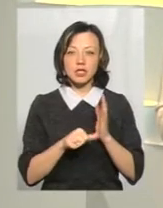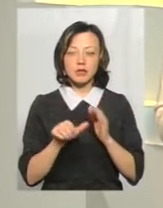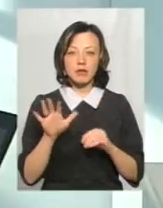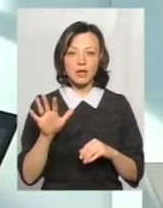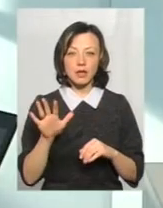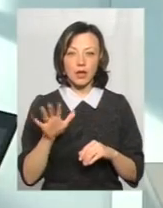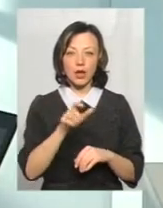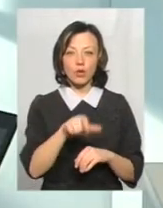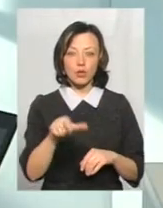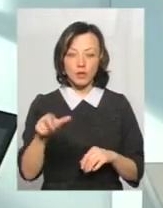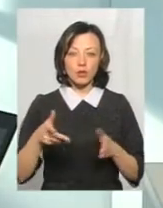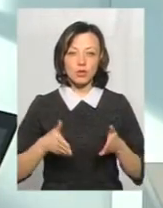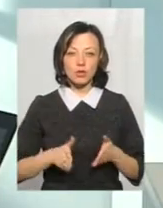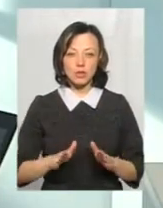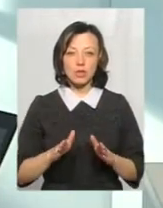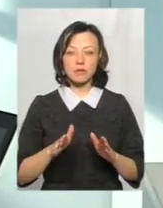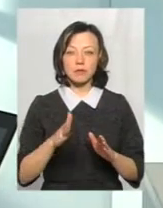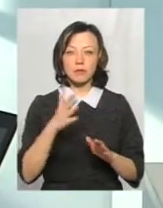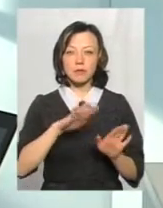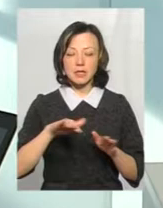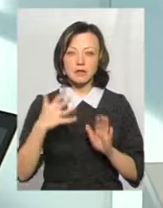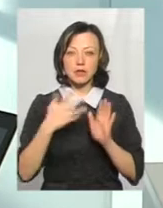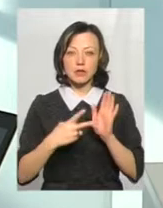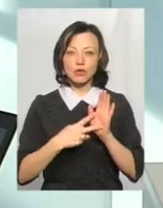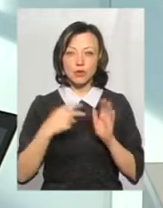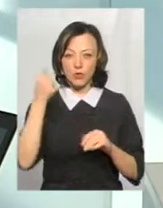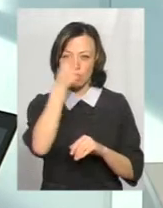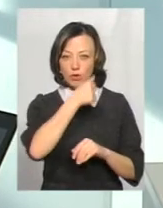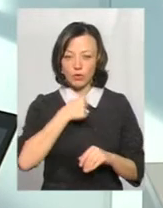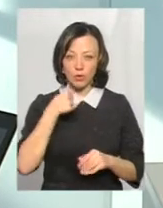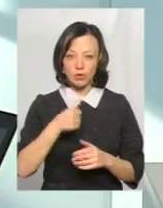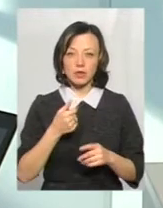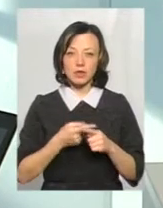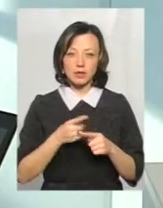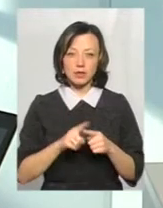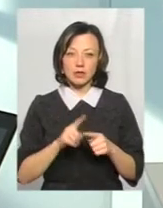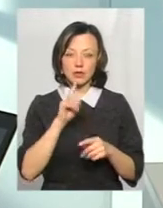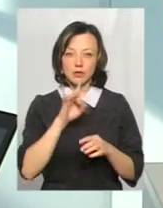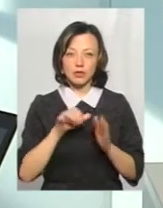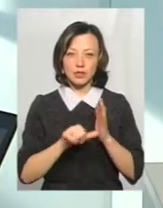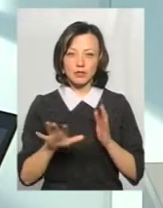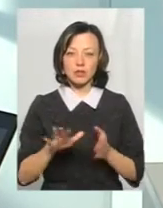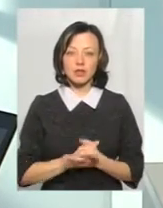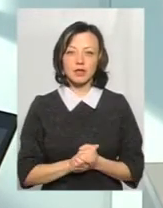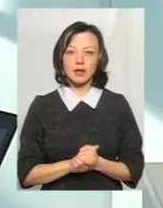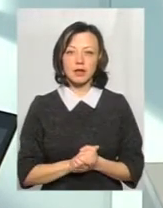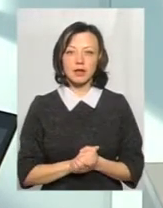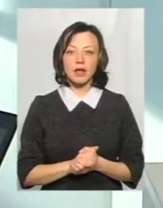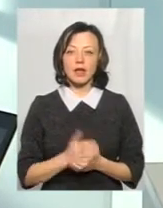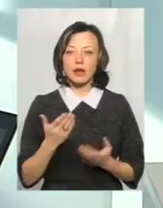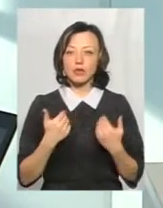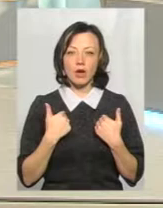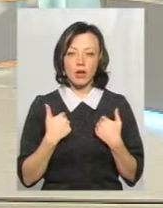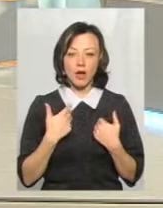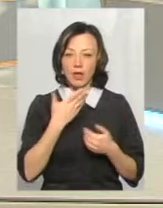Ті люди, які родилися після 57 року. Це не буде, вони будуть табличі. Якщо я не